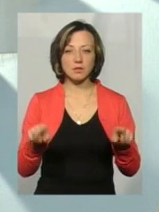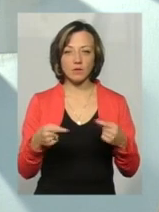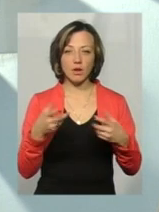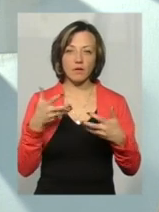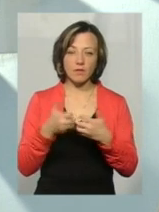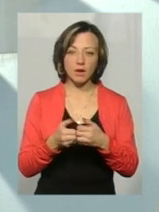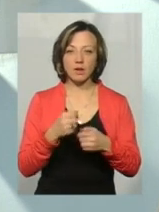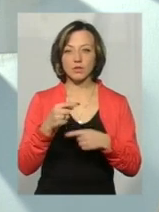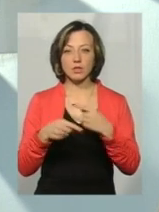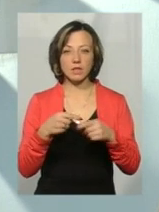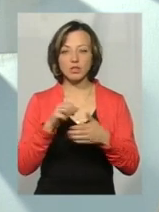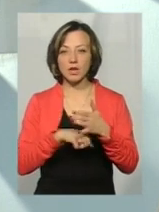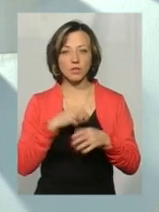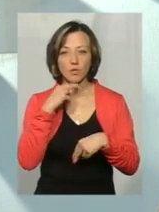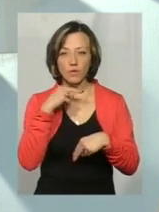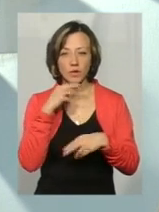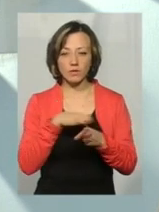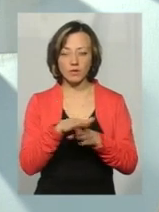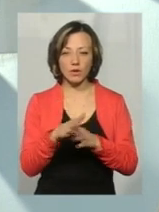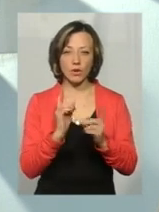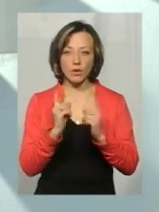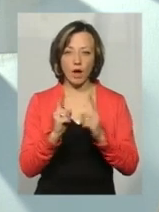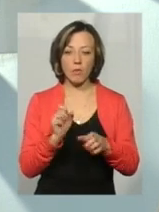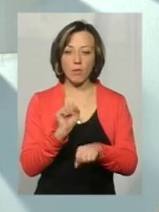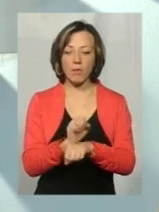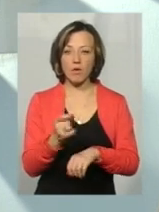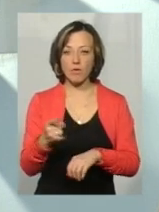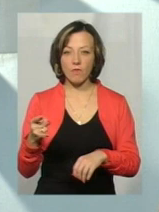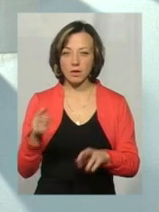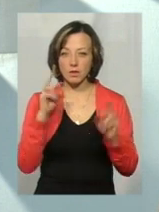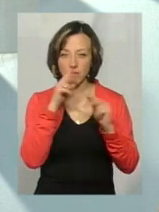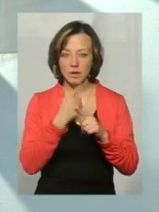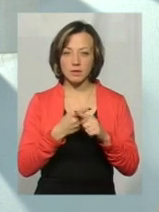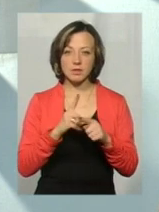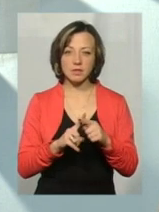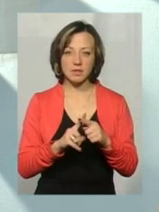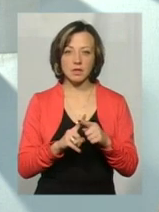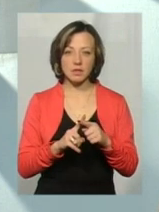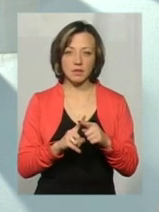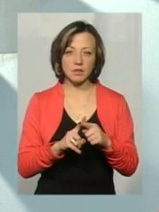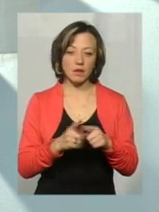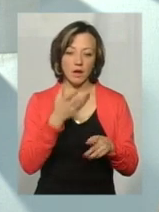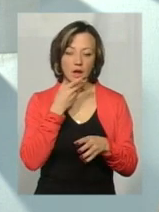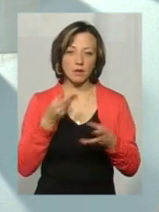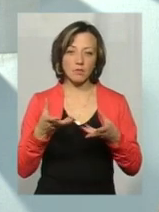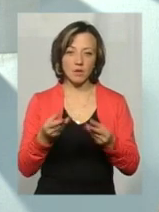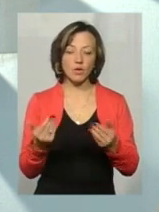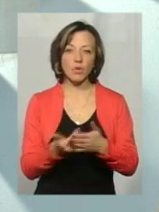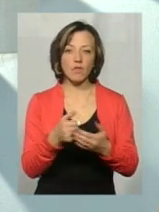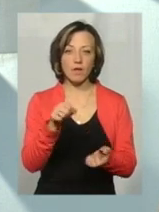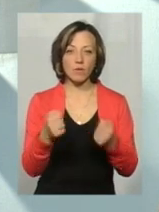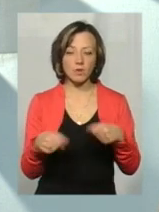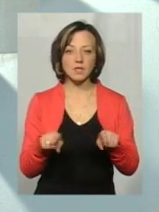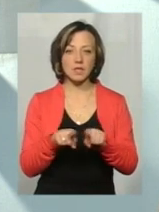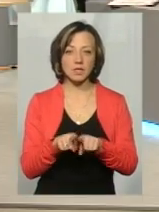і ДТП через неуважність, там, дотримання руху або паркувати автомобілі неправильно, то це досить гарний вплив на водіїв новеньких, які все